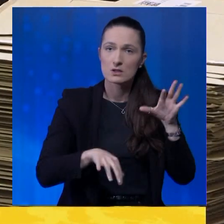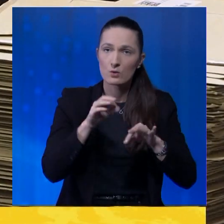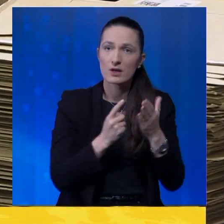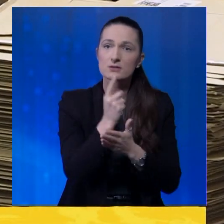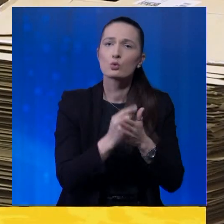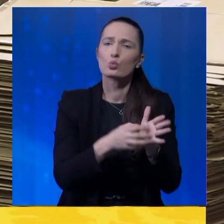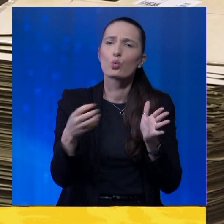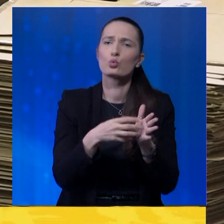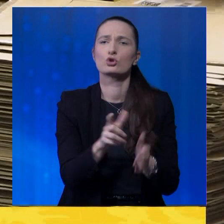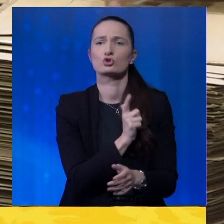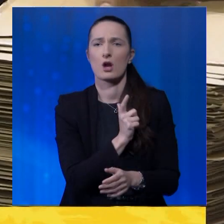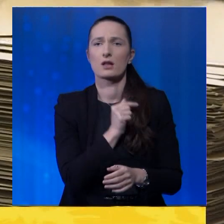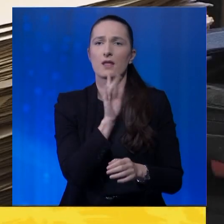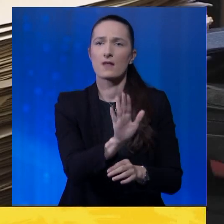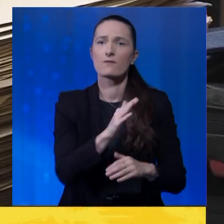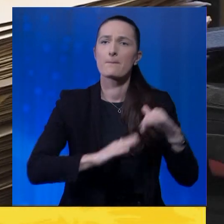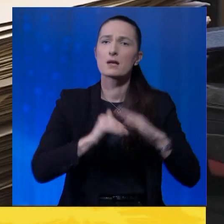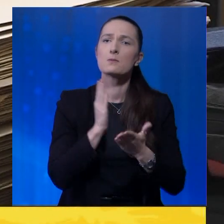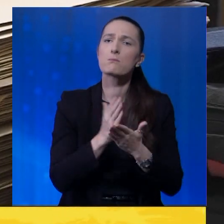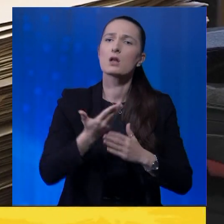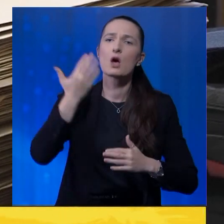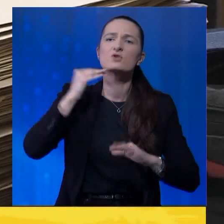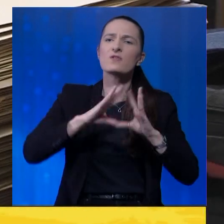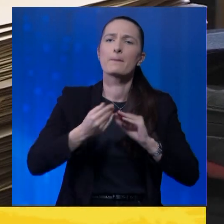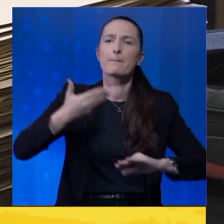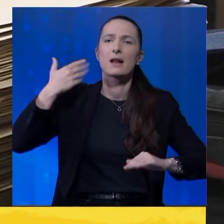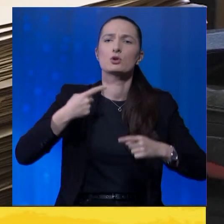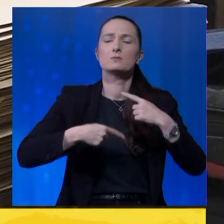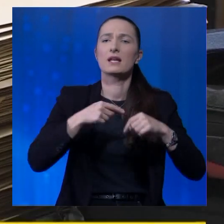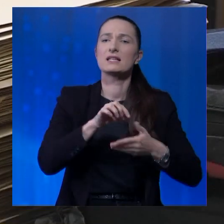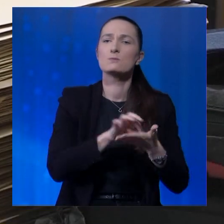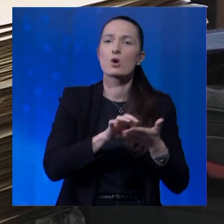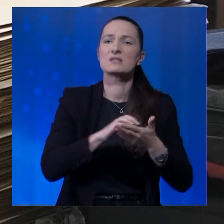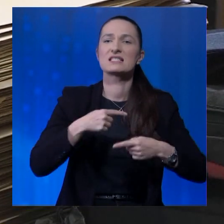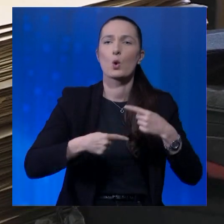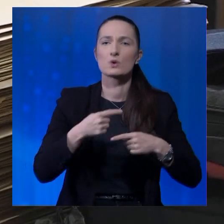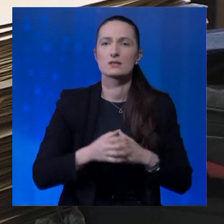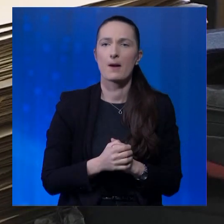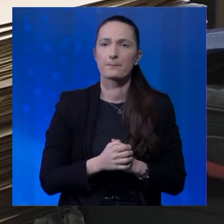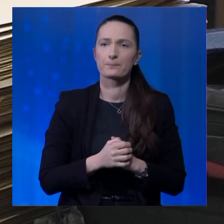izbora rezultati dugo čekati, a takva praksa je bila i u svim prethodnim izbornim ciklusima.